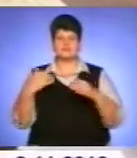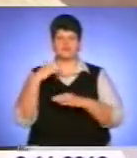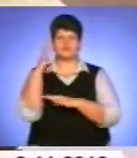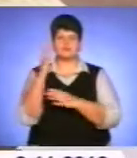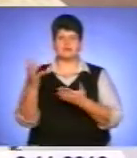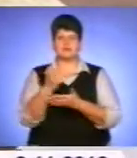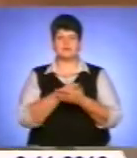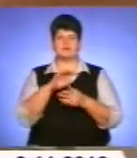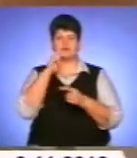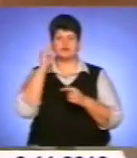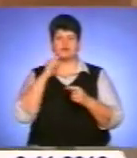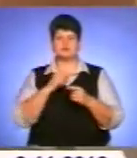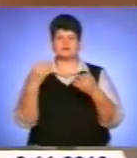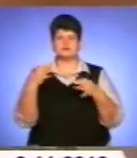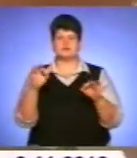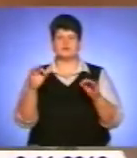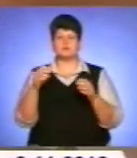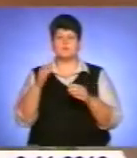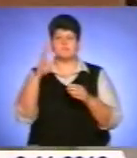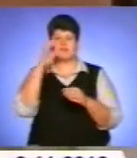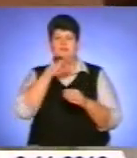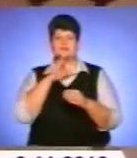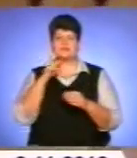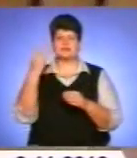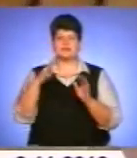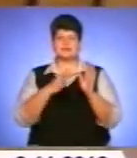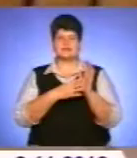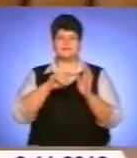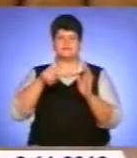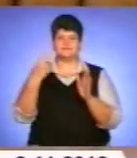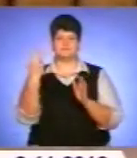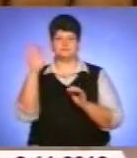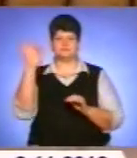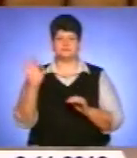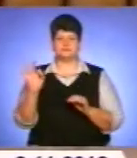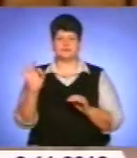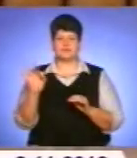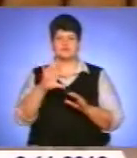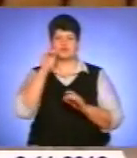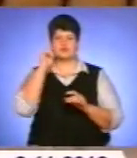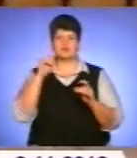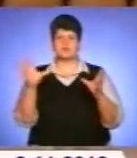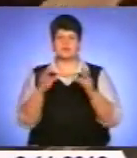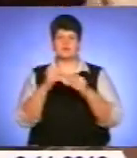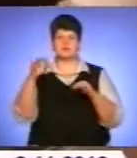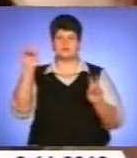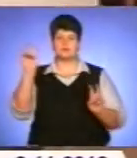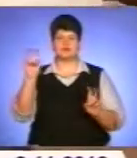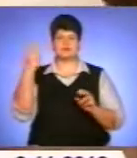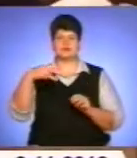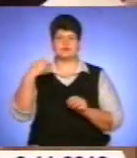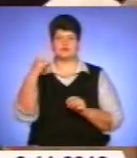«Всеукраїнське об'єднання «Батьківщина» – 39,02%. Партія «Всеукраїнське об'єднання «Свобода» – 31